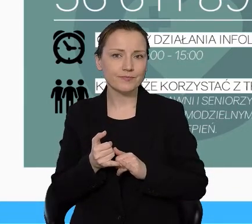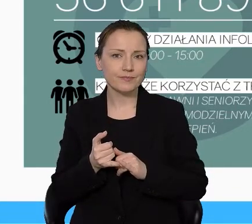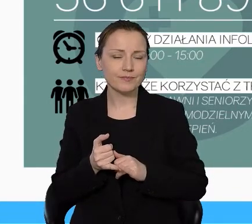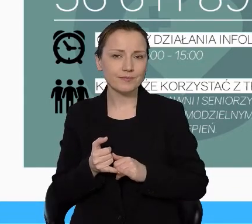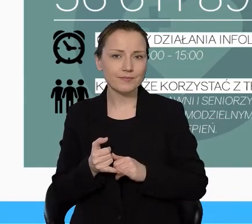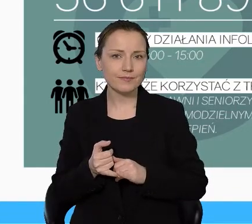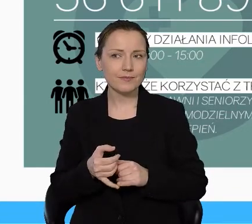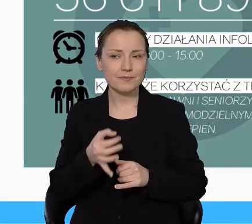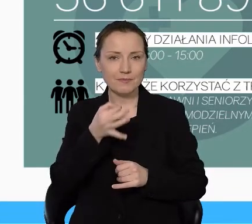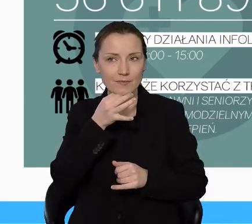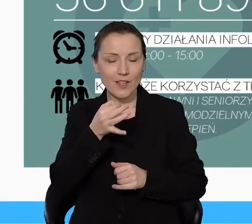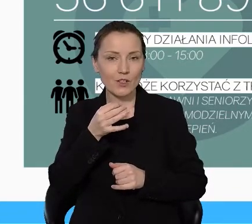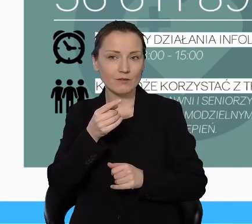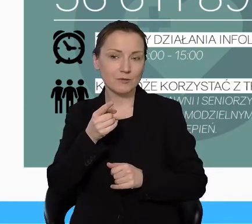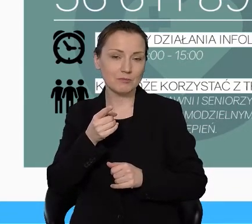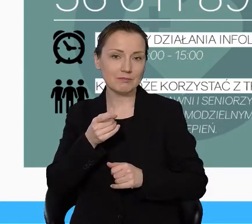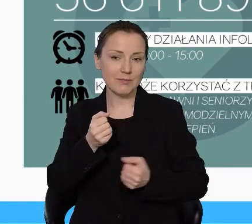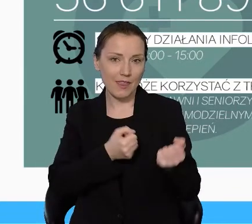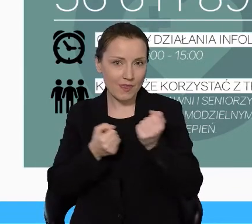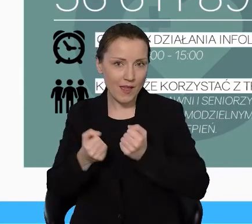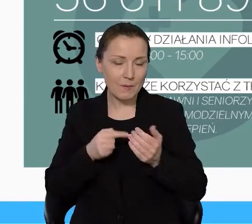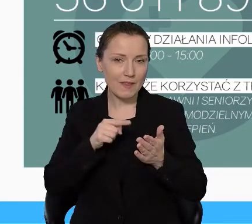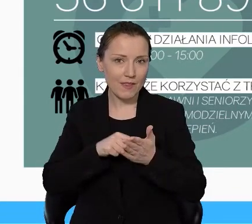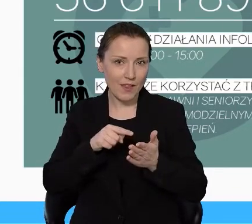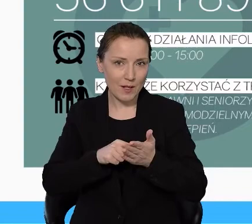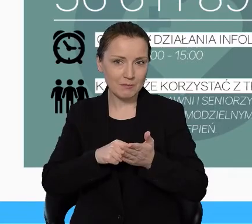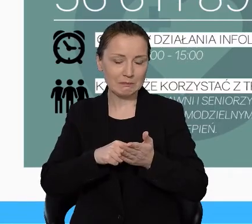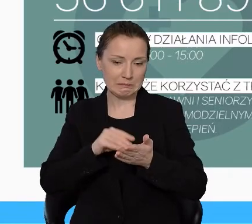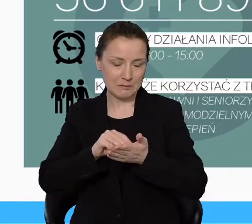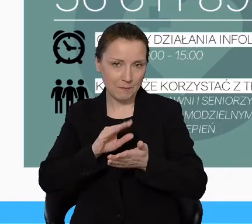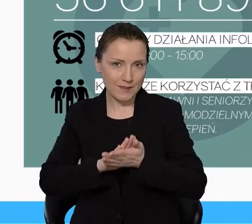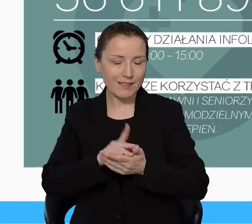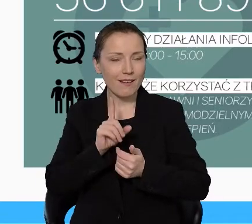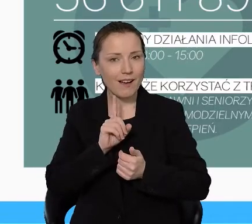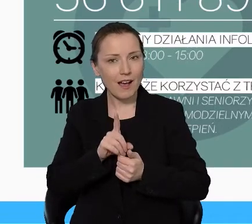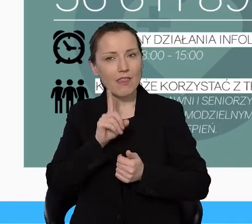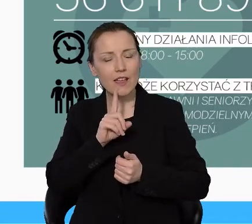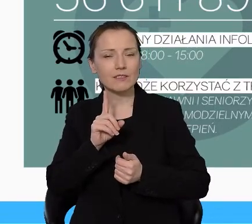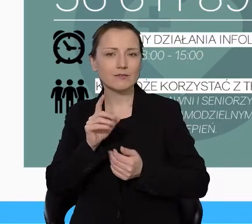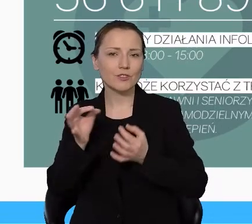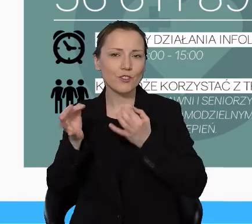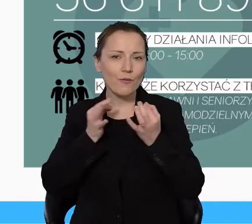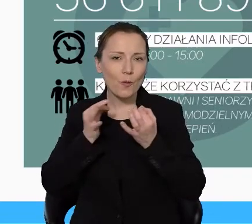uzgodnić termin transportu, o którym mówiłem wcześniej, ale i także, żeby dowiedzieć się, a gdzie można jechać na